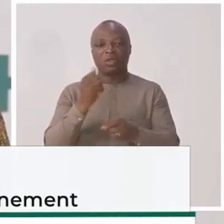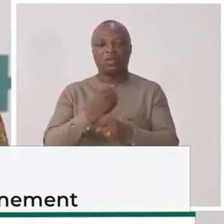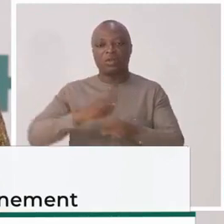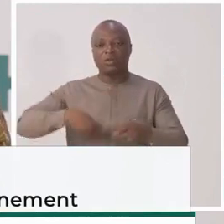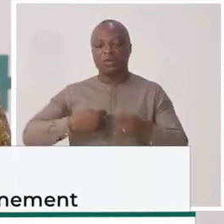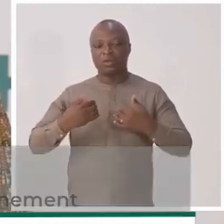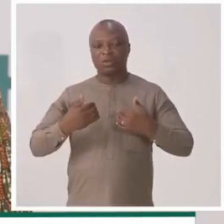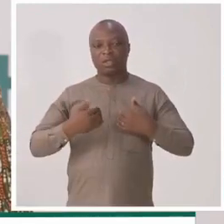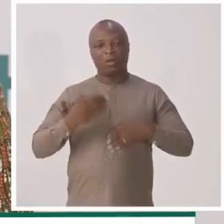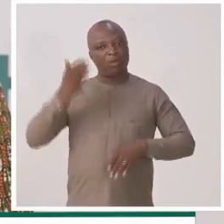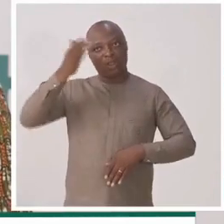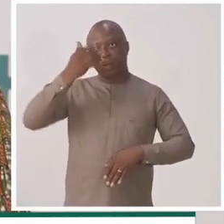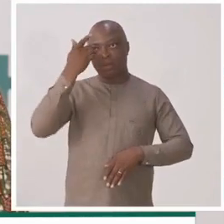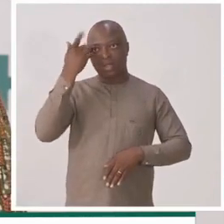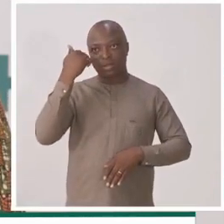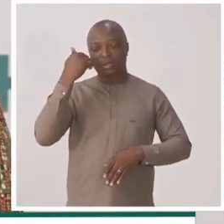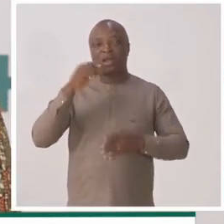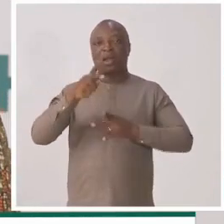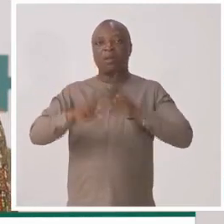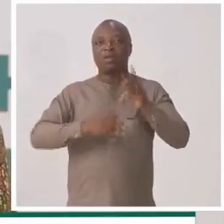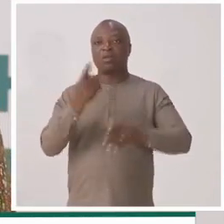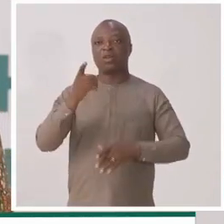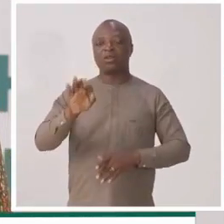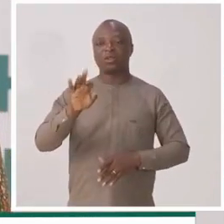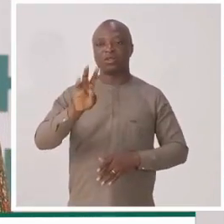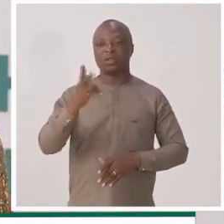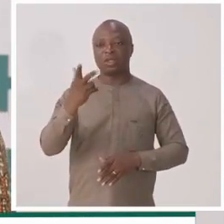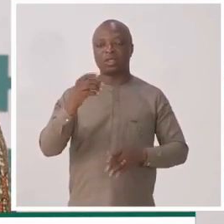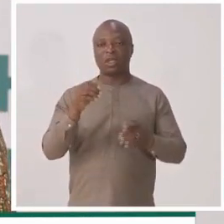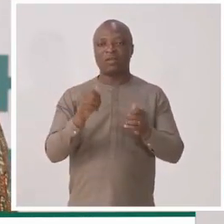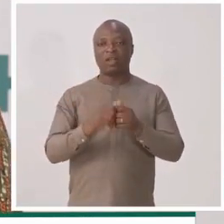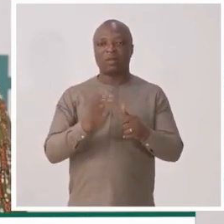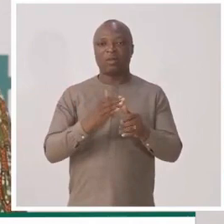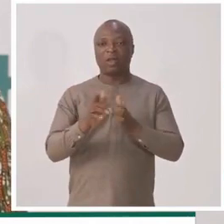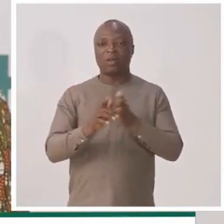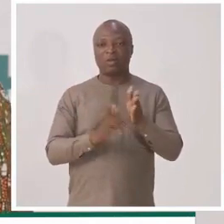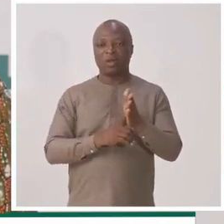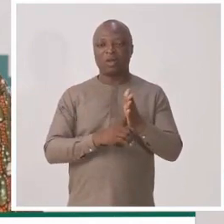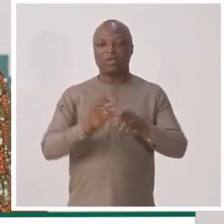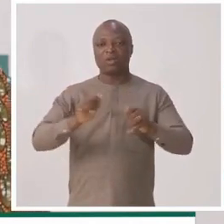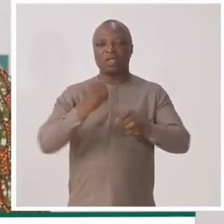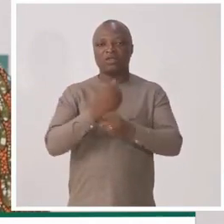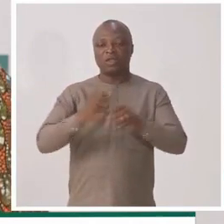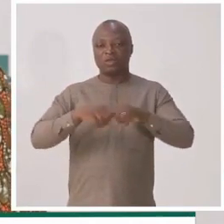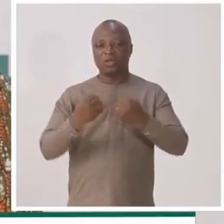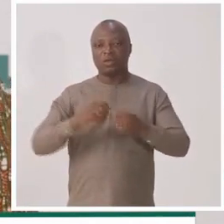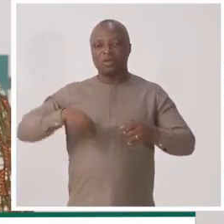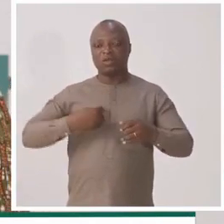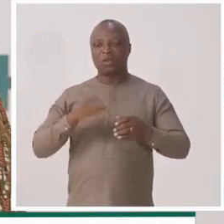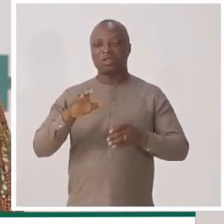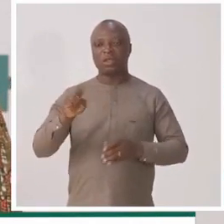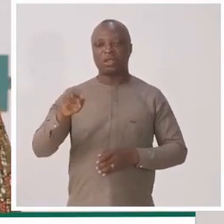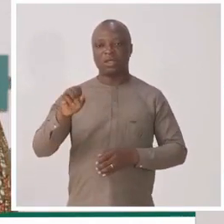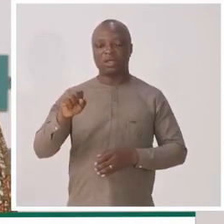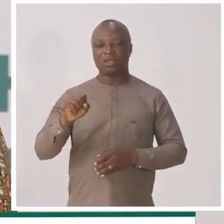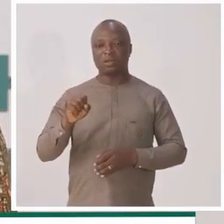verrons plus tard, puisque à partir de 1973, avec la première loi sur la sécurité sociale, nous avons eu la Caisse nationale